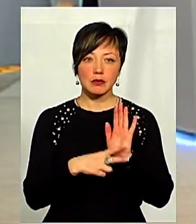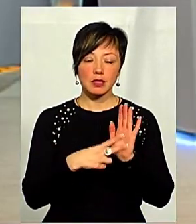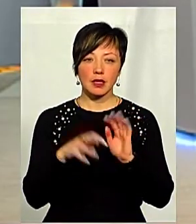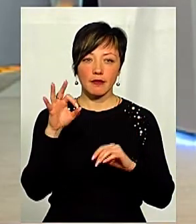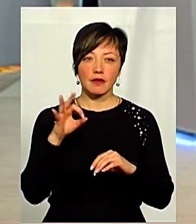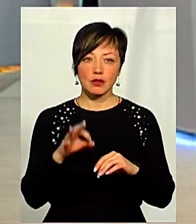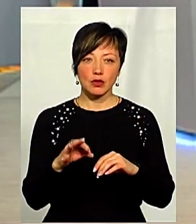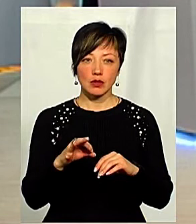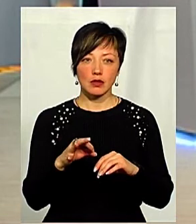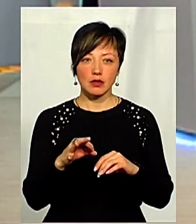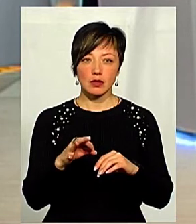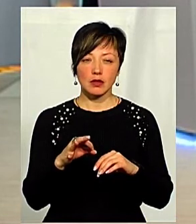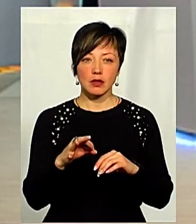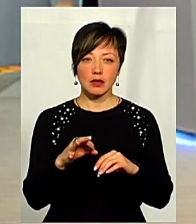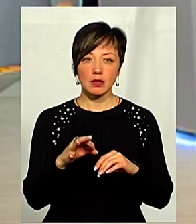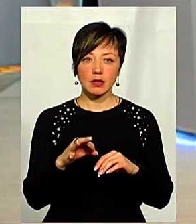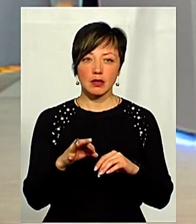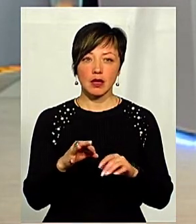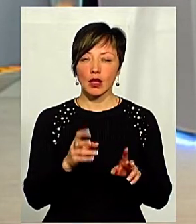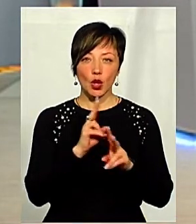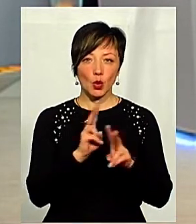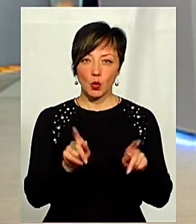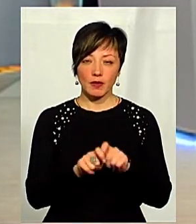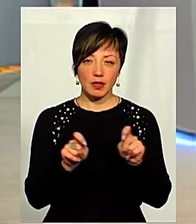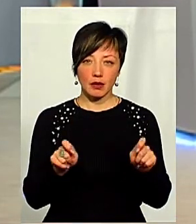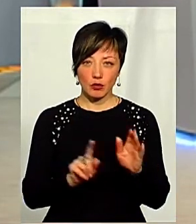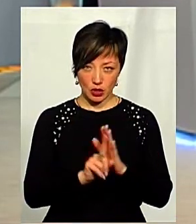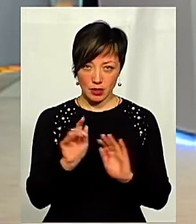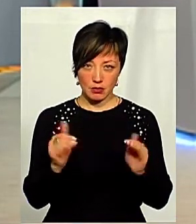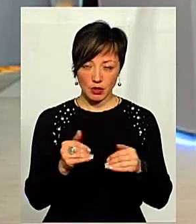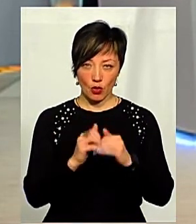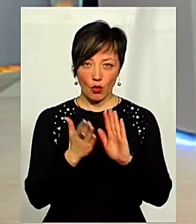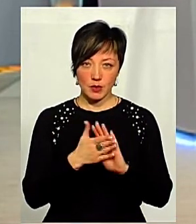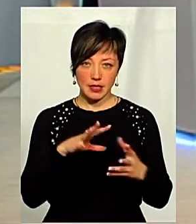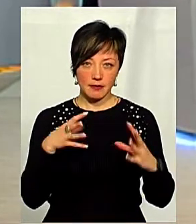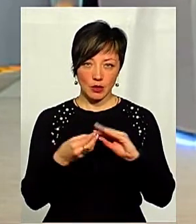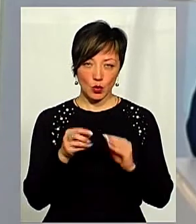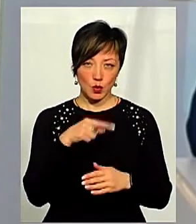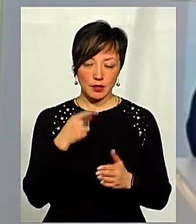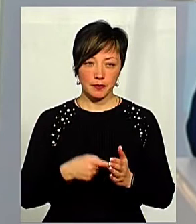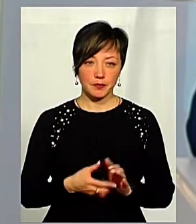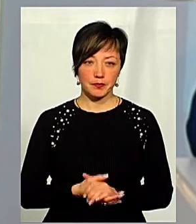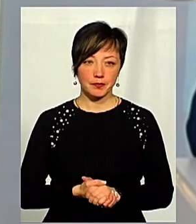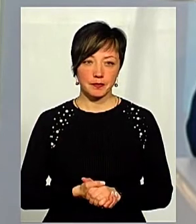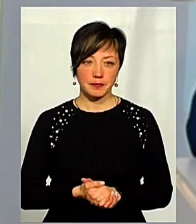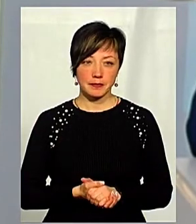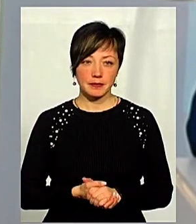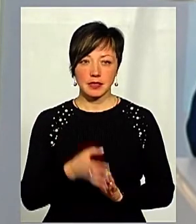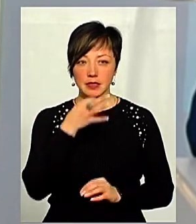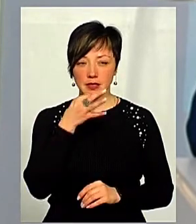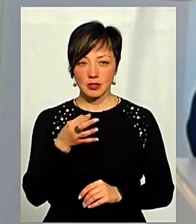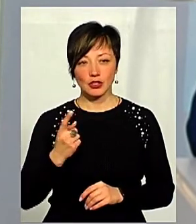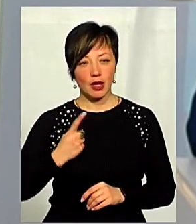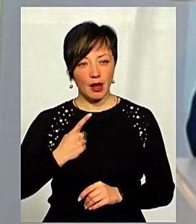поданих звіті держслужбовцями не потрібні, ніхто їх не відкриває. Уже почали зменшувати обсяги звітності? Я вам